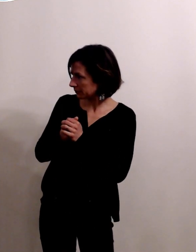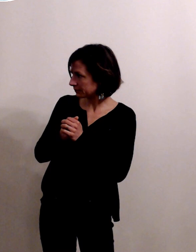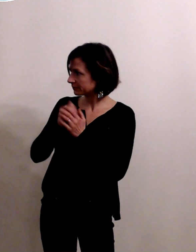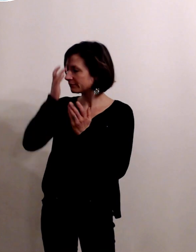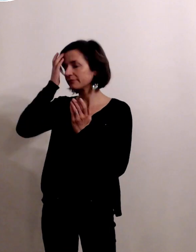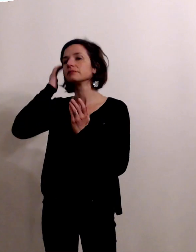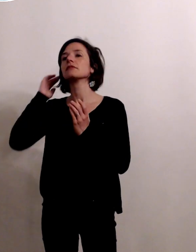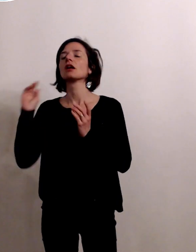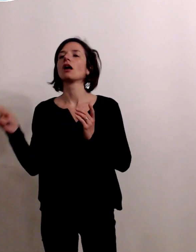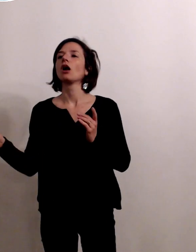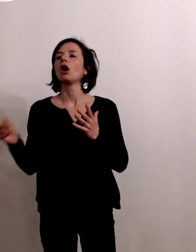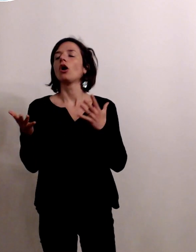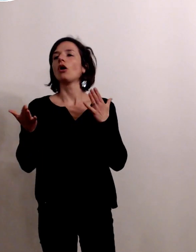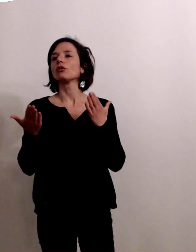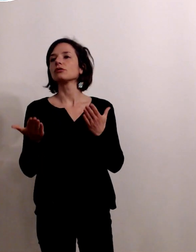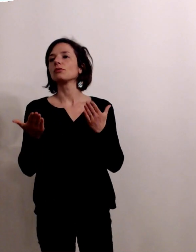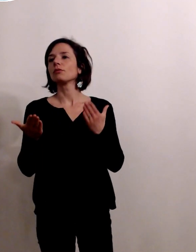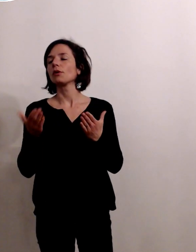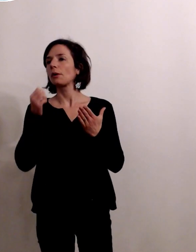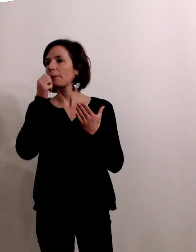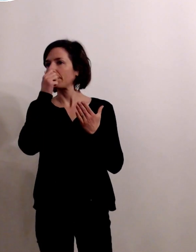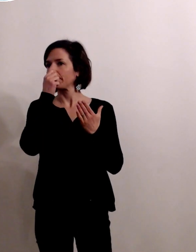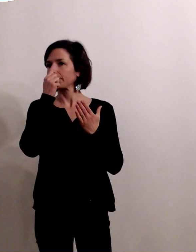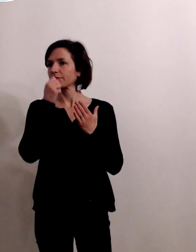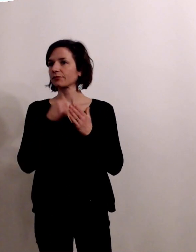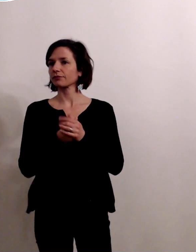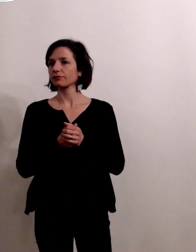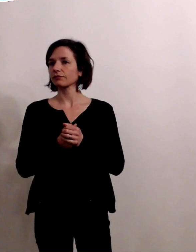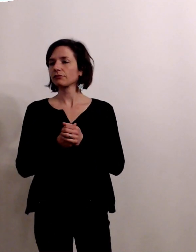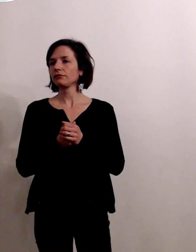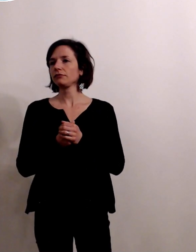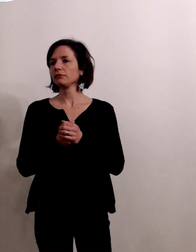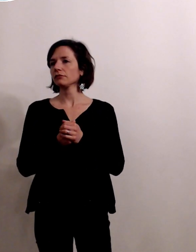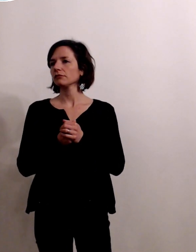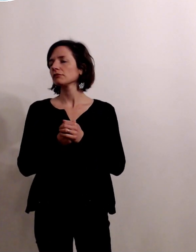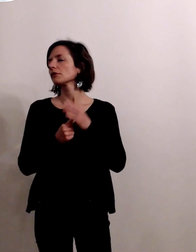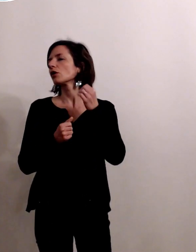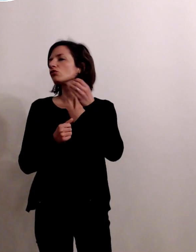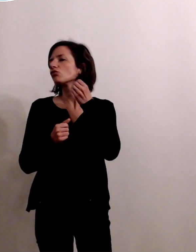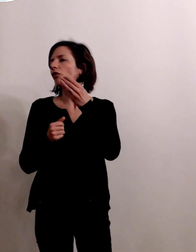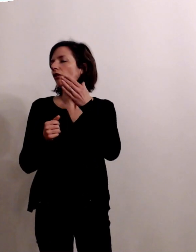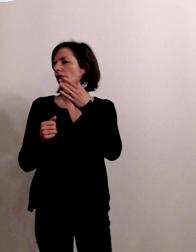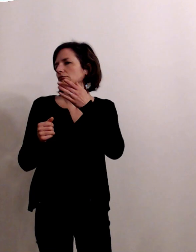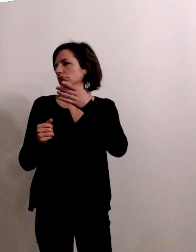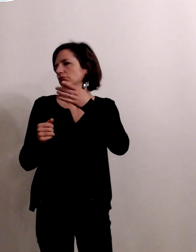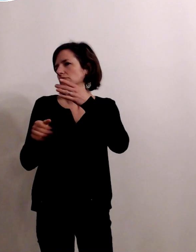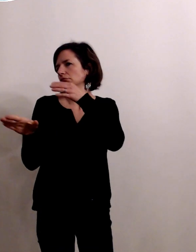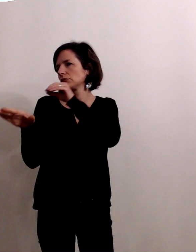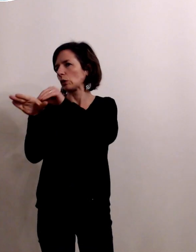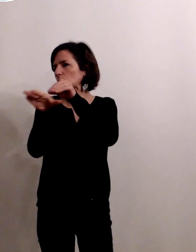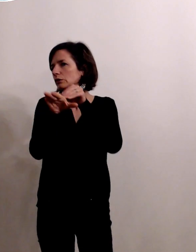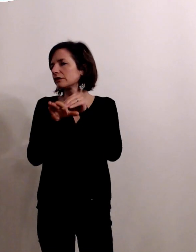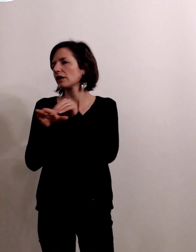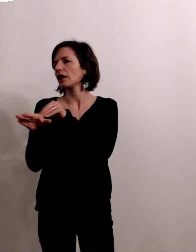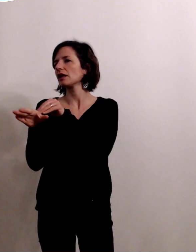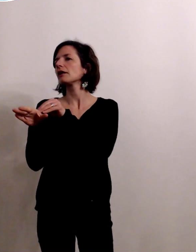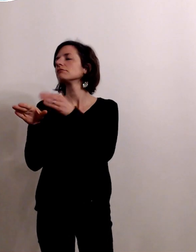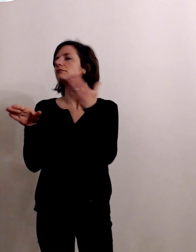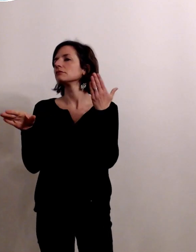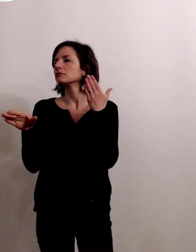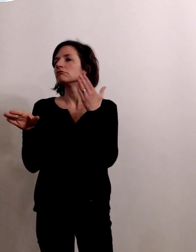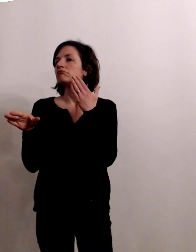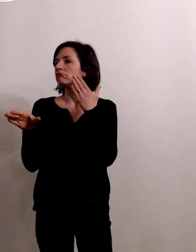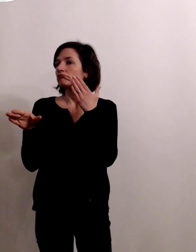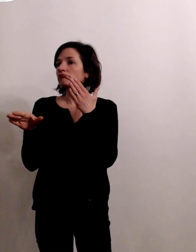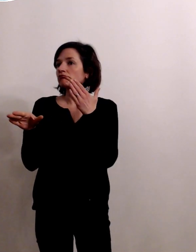alors actuellement les recommandations vont dans le sens lorsque tout